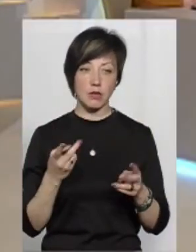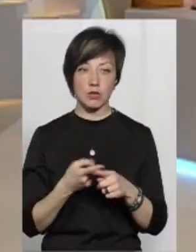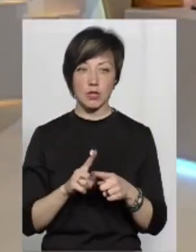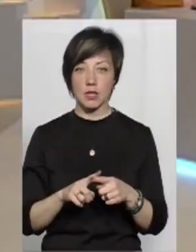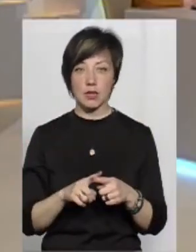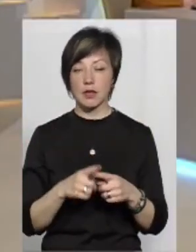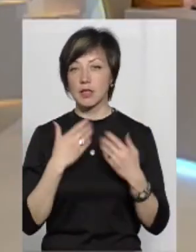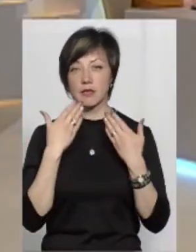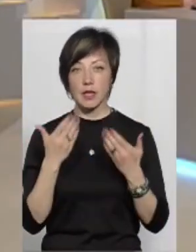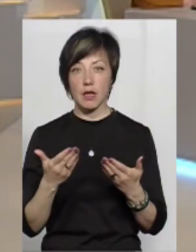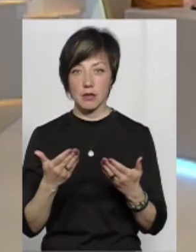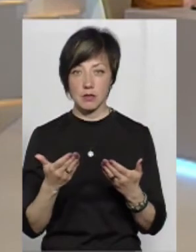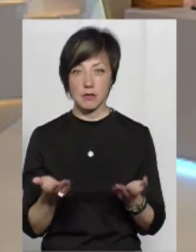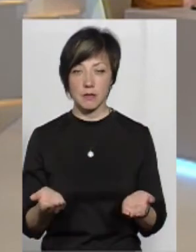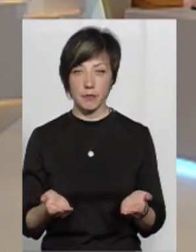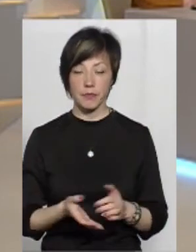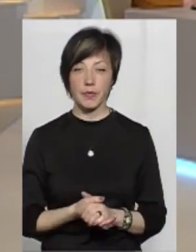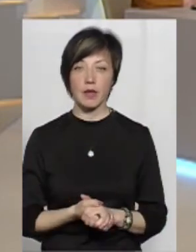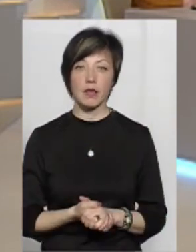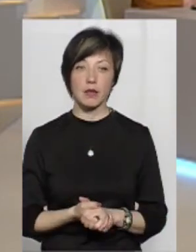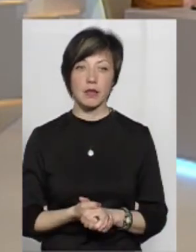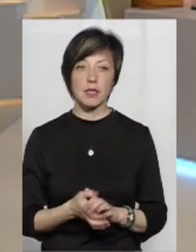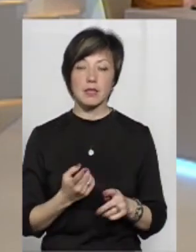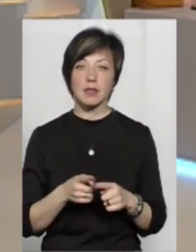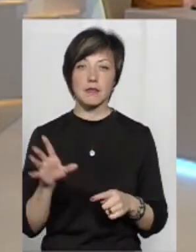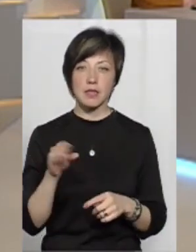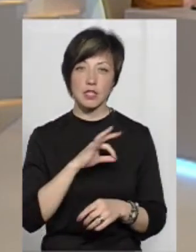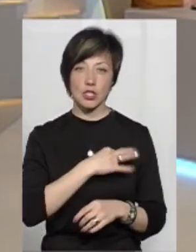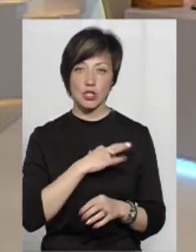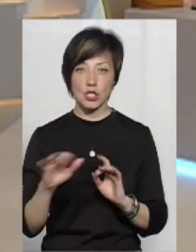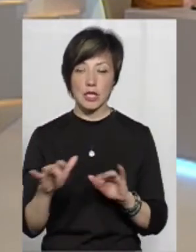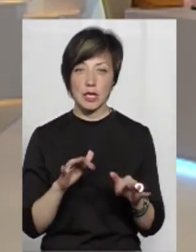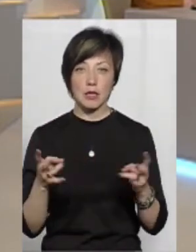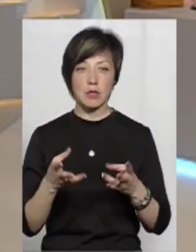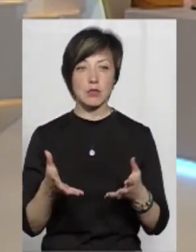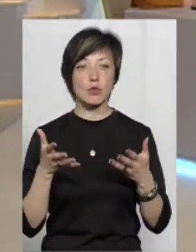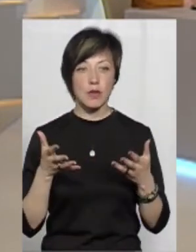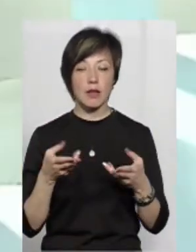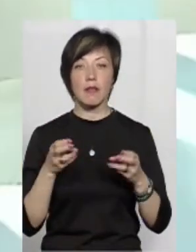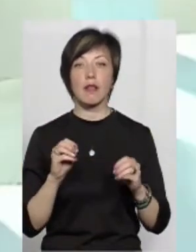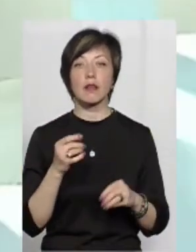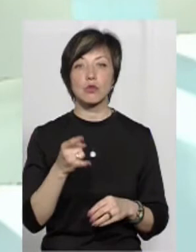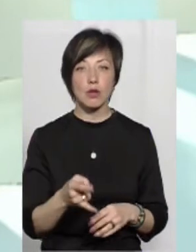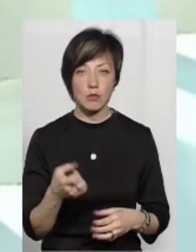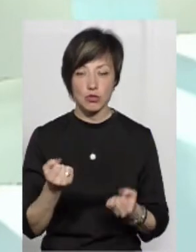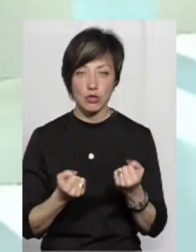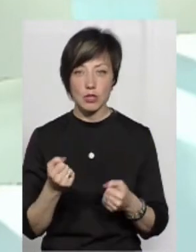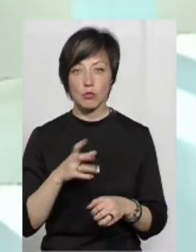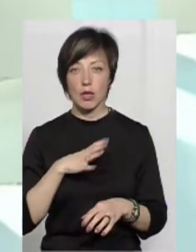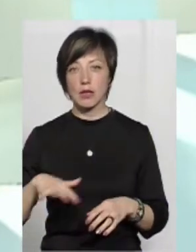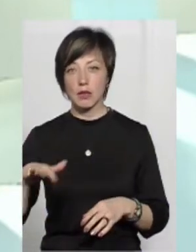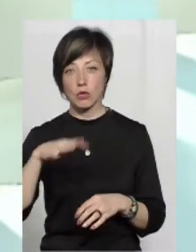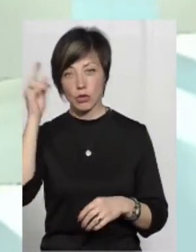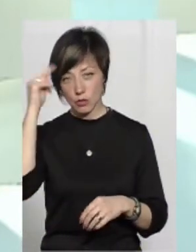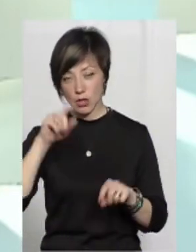до них не зверталися. Ну, наразі це все слідчі дії. Треба з'ясувати, де стояла та машина, чи це була